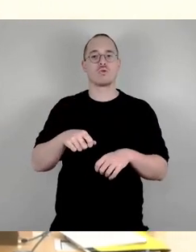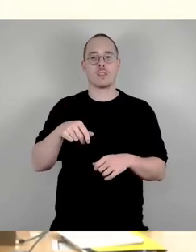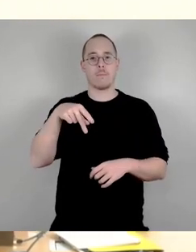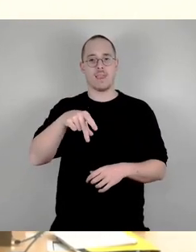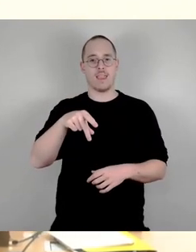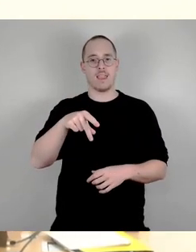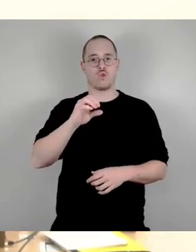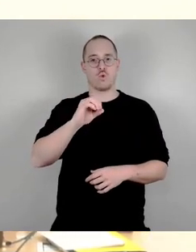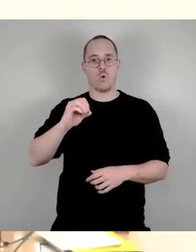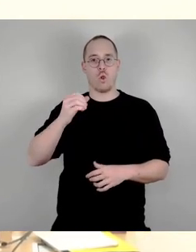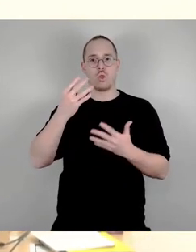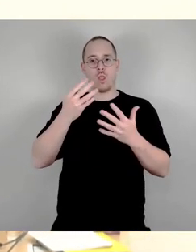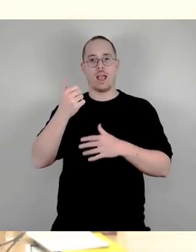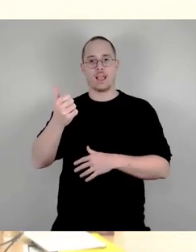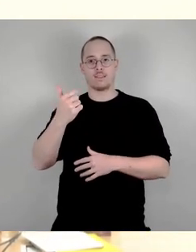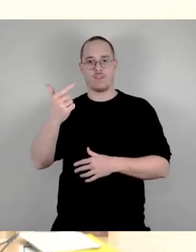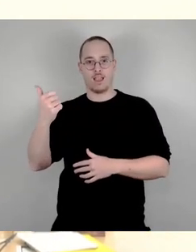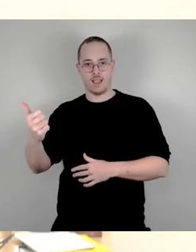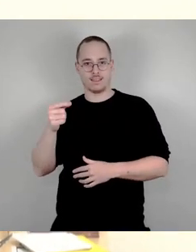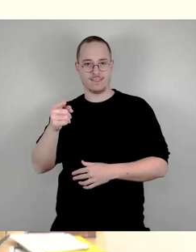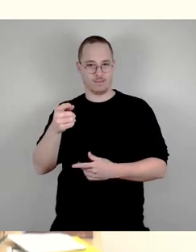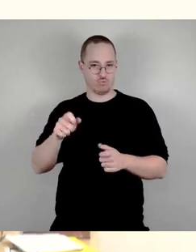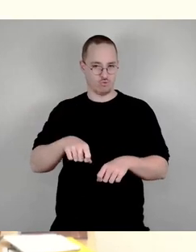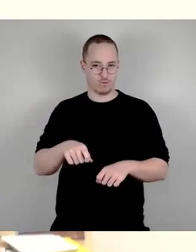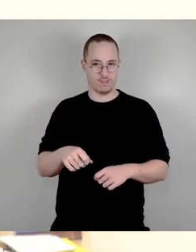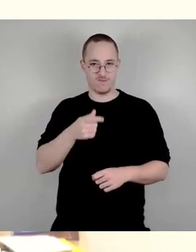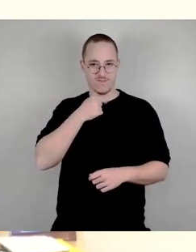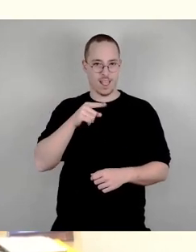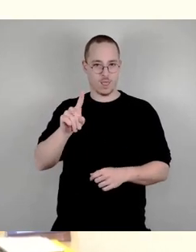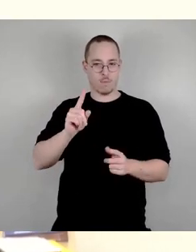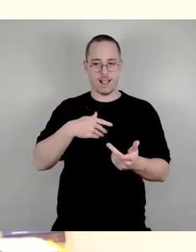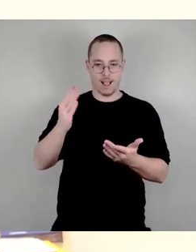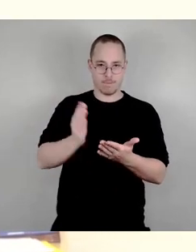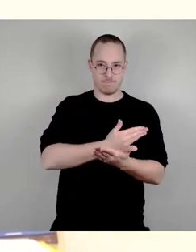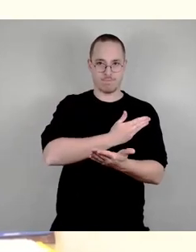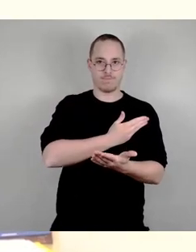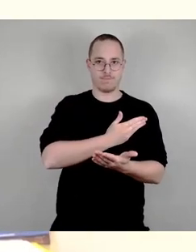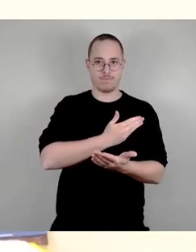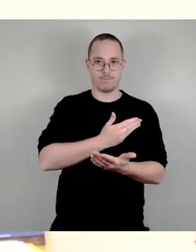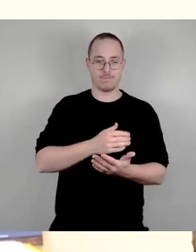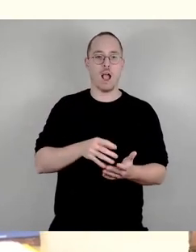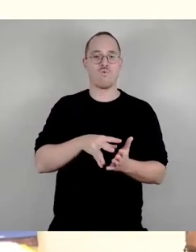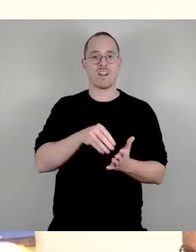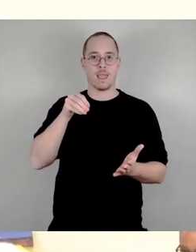Einreicher ist die CDU-Fraktion. Die kann ihn zunächst uns einbringen. Danach kommen wir